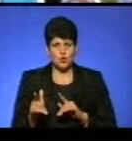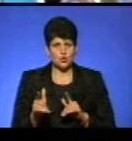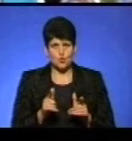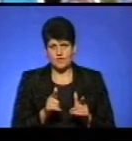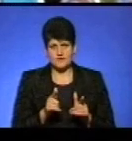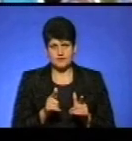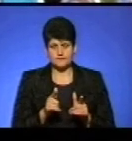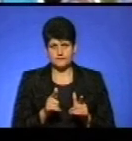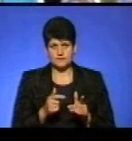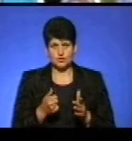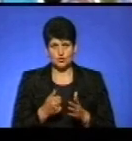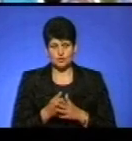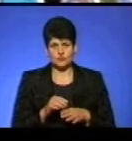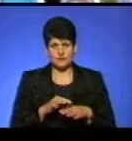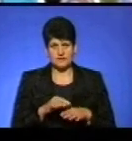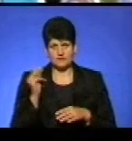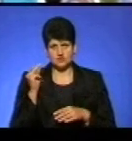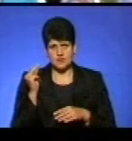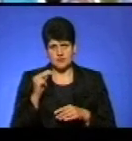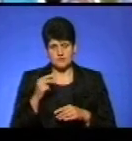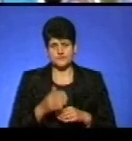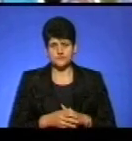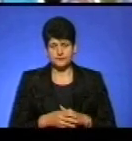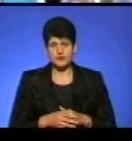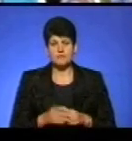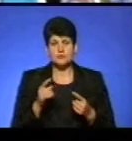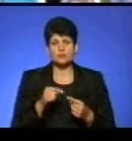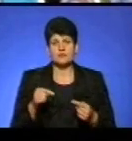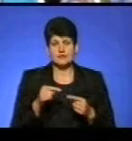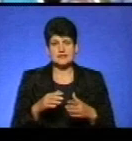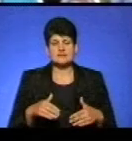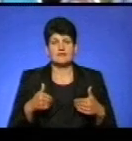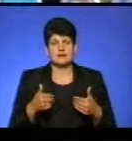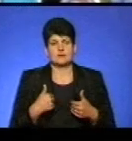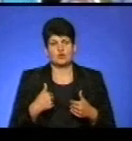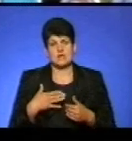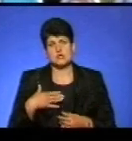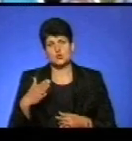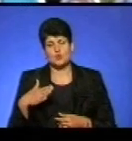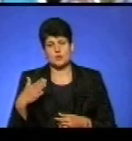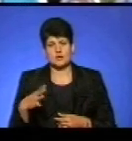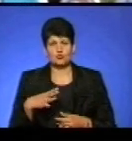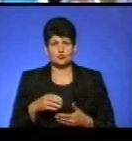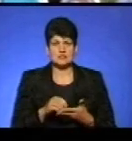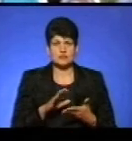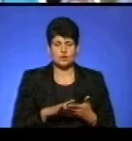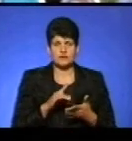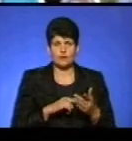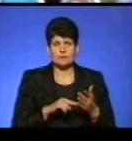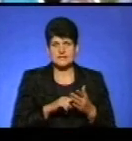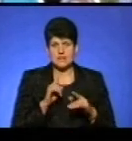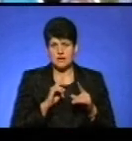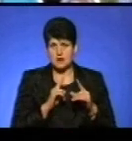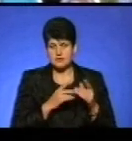здійснення навчального процесу. Відповідне звернення з моєї сторони було зареєстроване в міській раді.